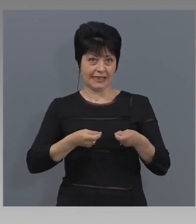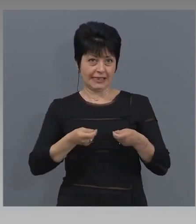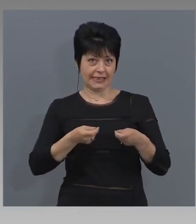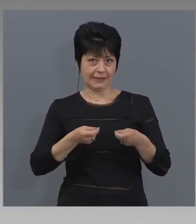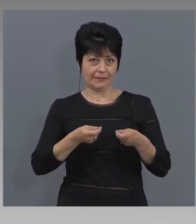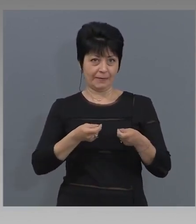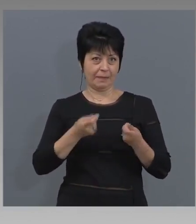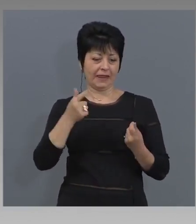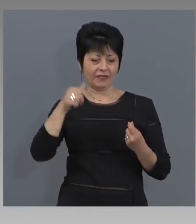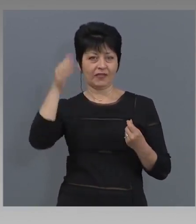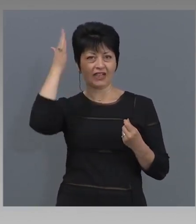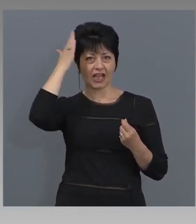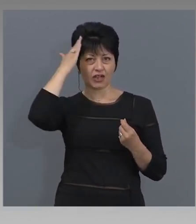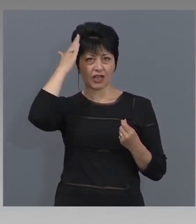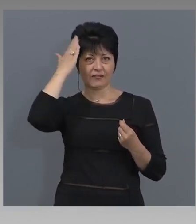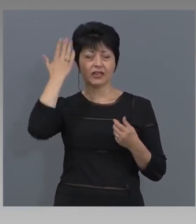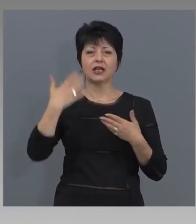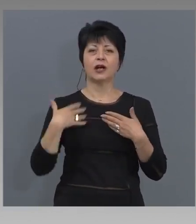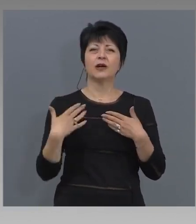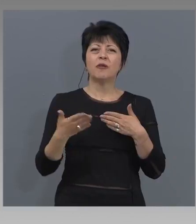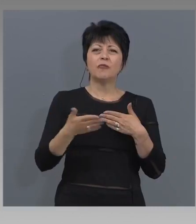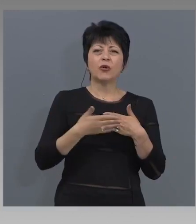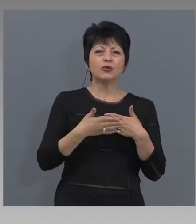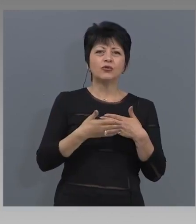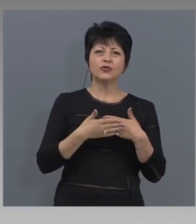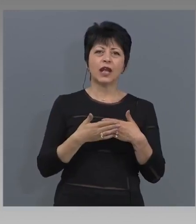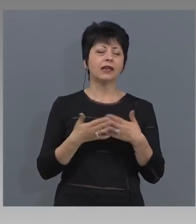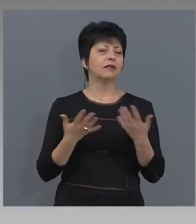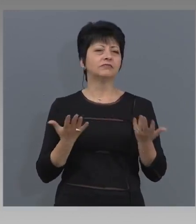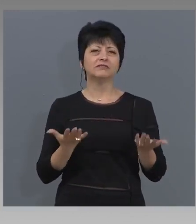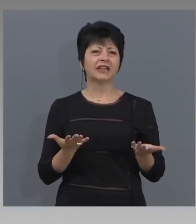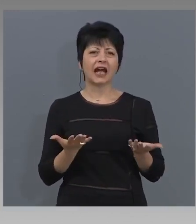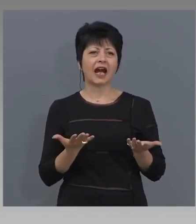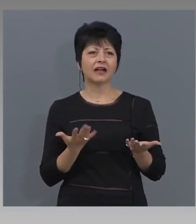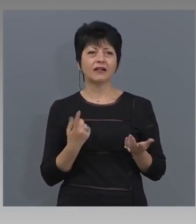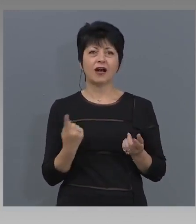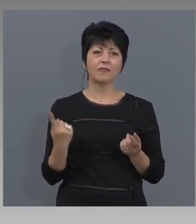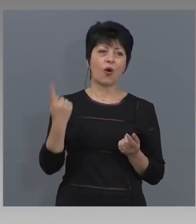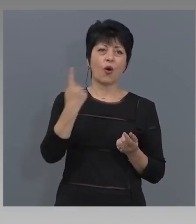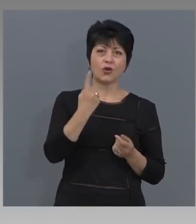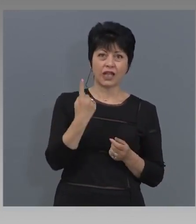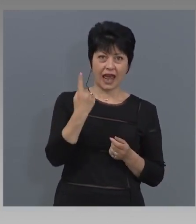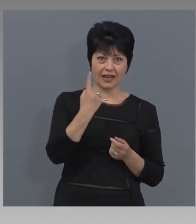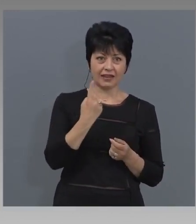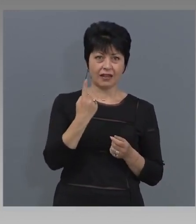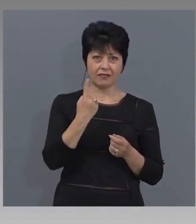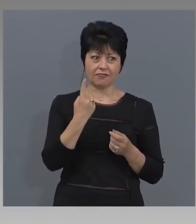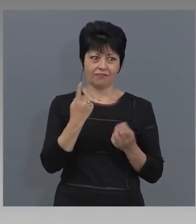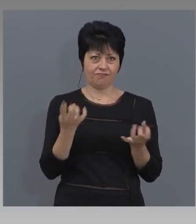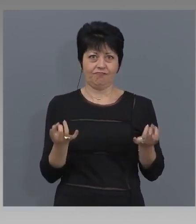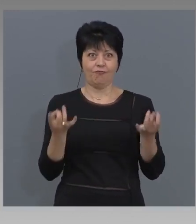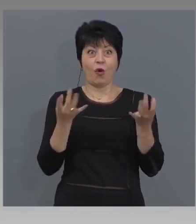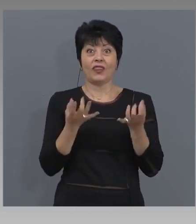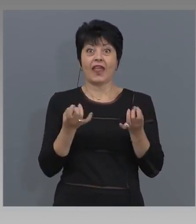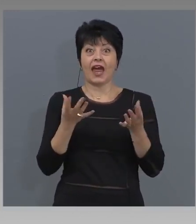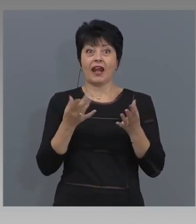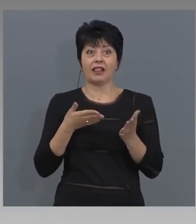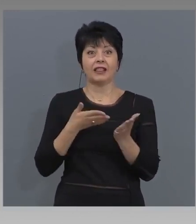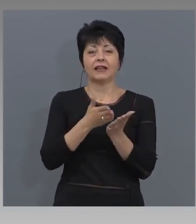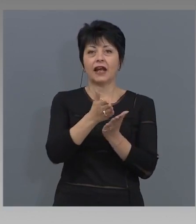по отношение на това как по още един по-инновативен начин